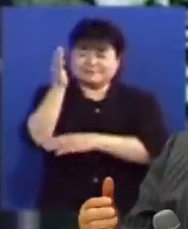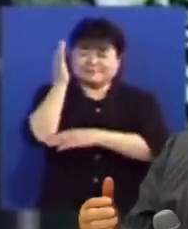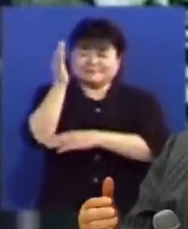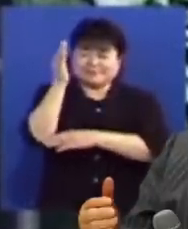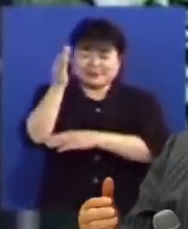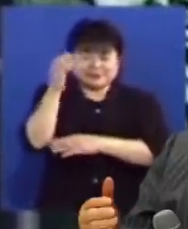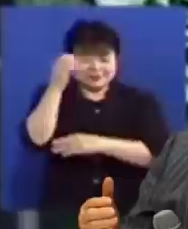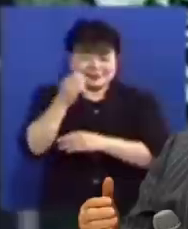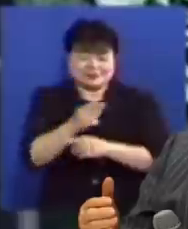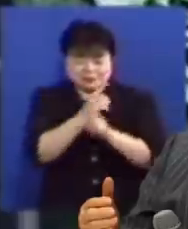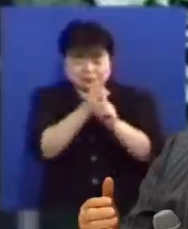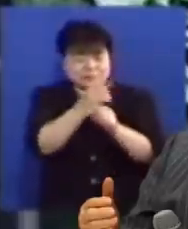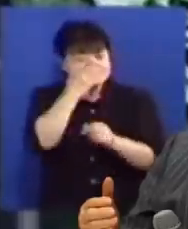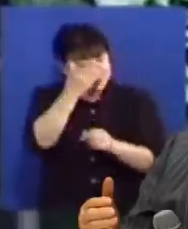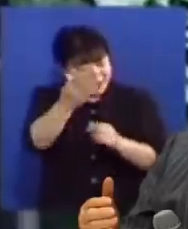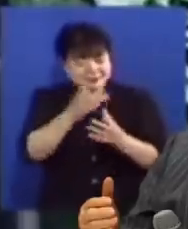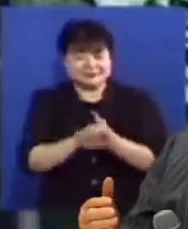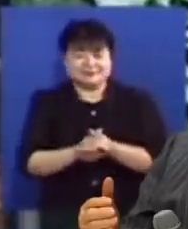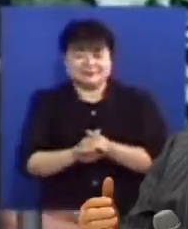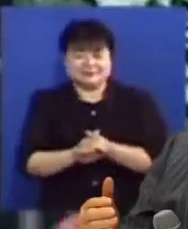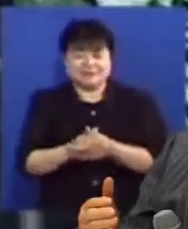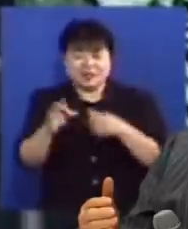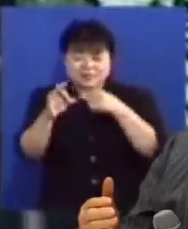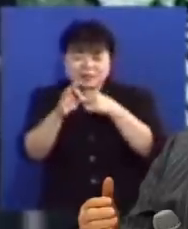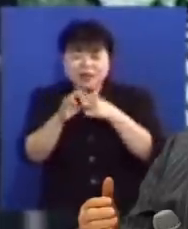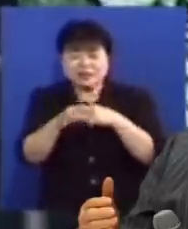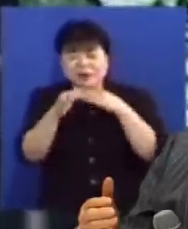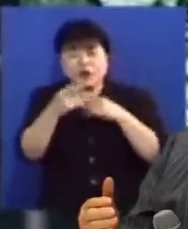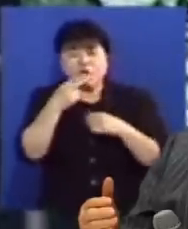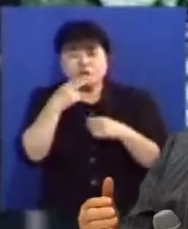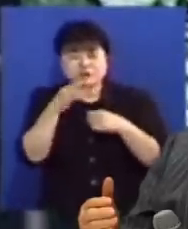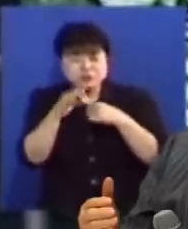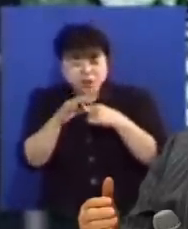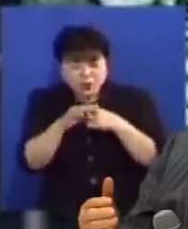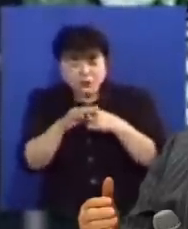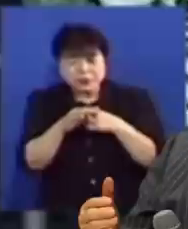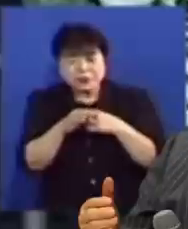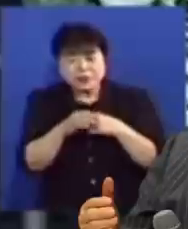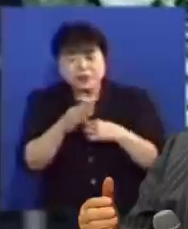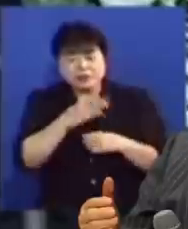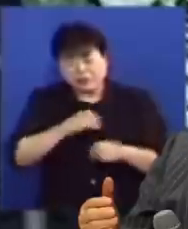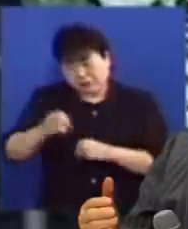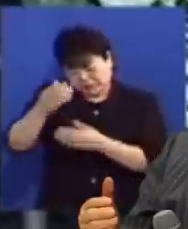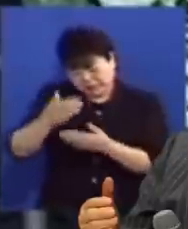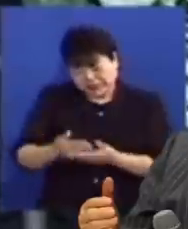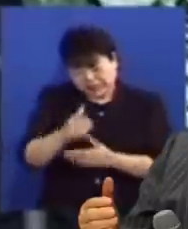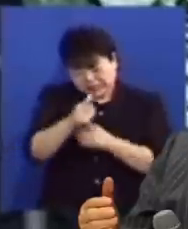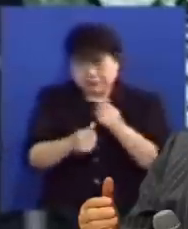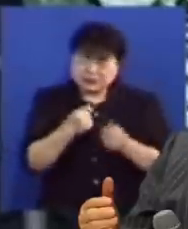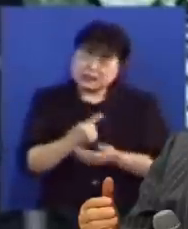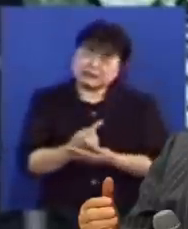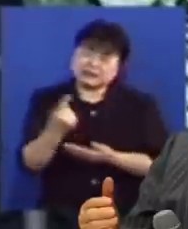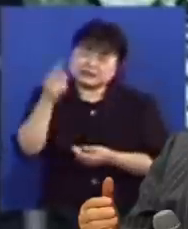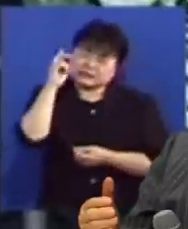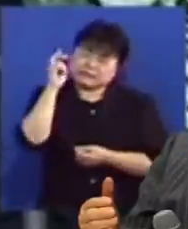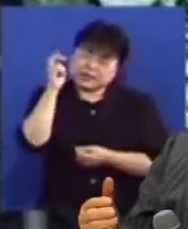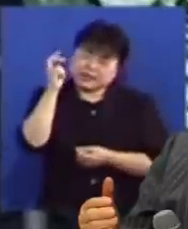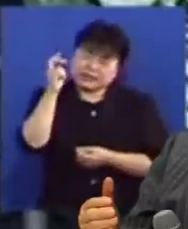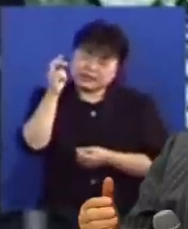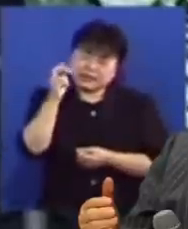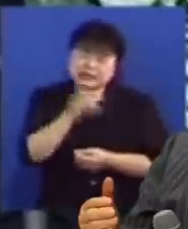전가하고 성령을 가져올 수 있는 것입니다 만일 제가 그때 방언을 말하지 않으면 아이고 나는 버림받았다 하나님이 나를 떠났다 나는